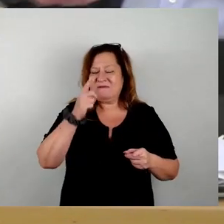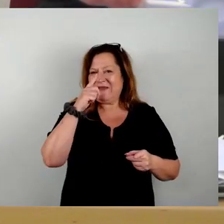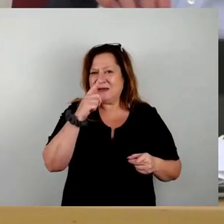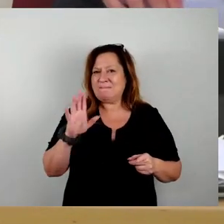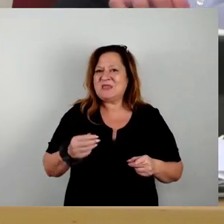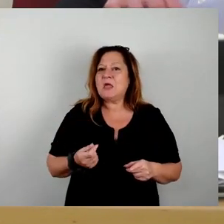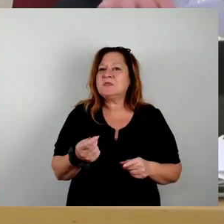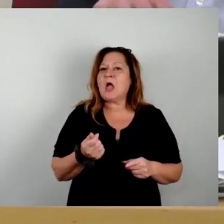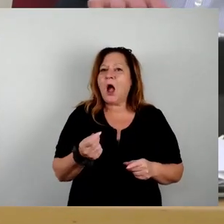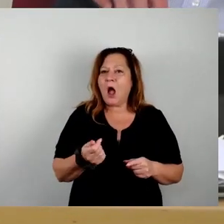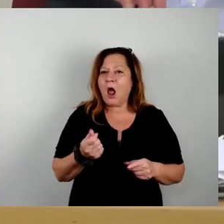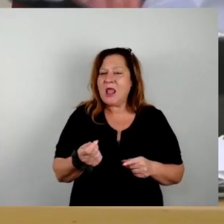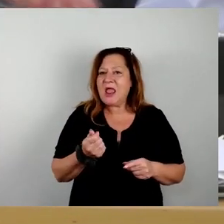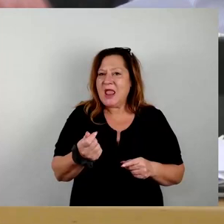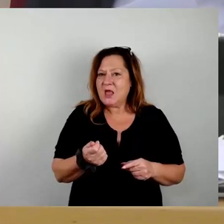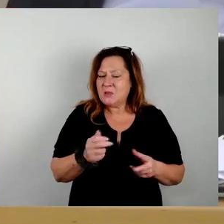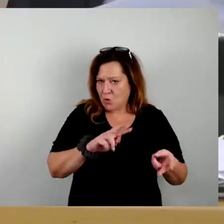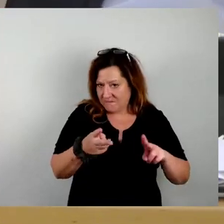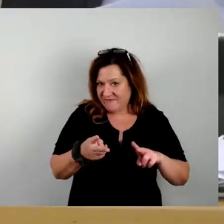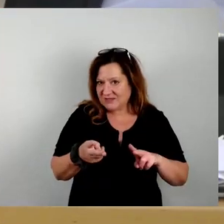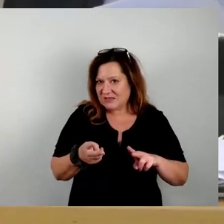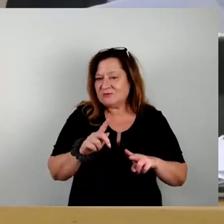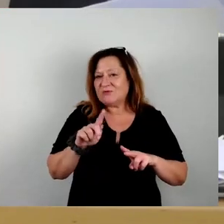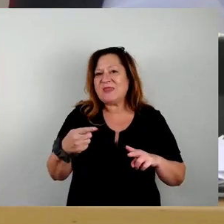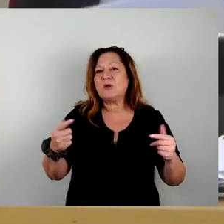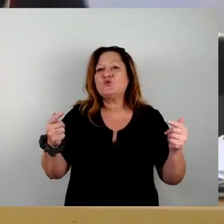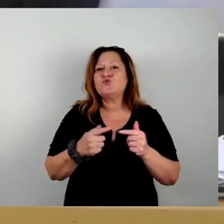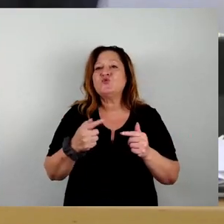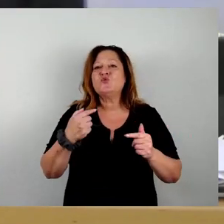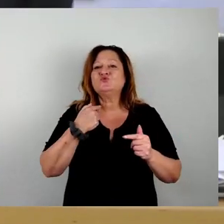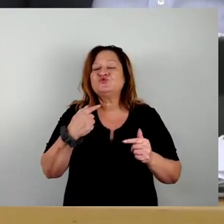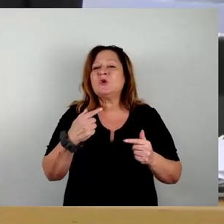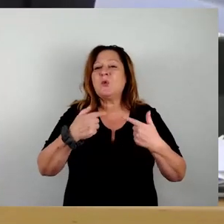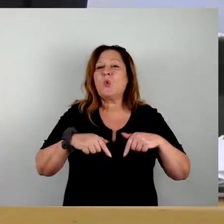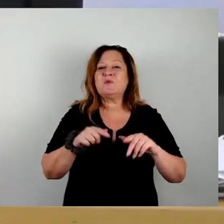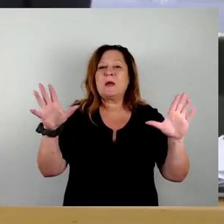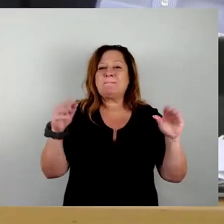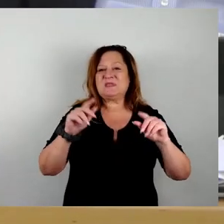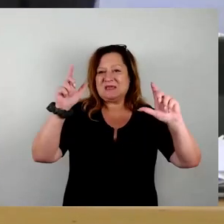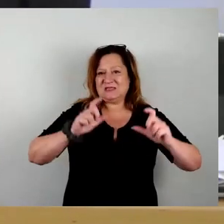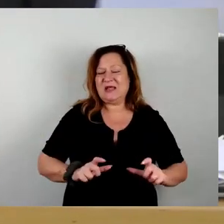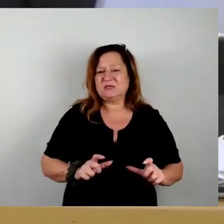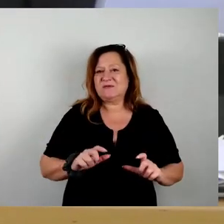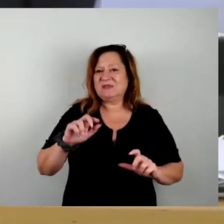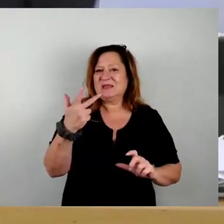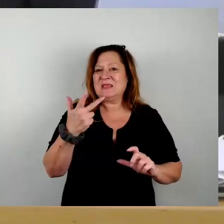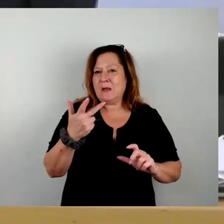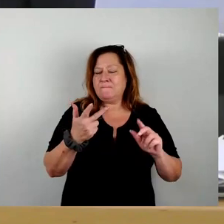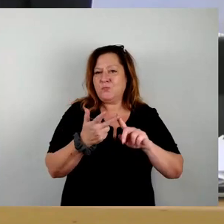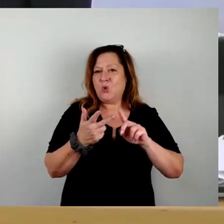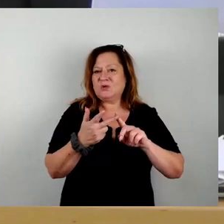gefährden wir da die Zustimmung unserer Mitgesellschaften. Dritter Punkt ist, wir schädigen uns insoweit auch selber,